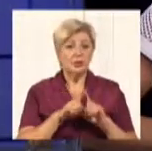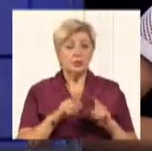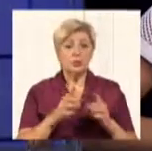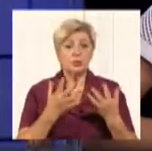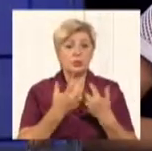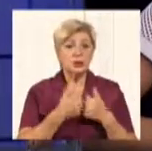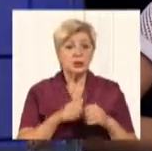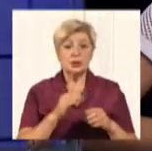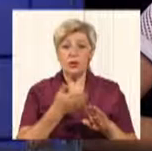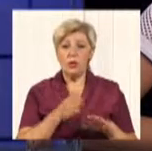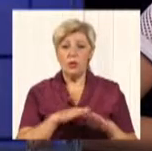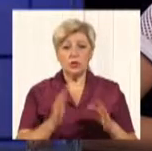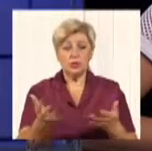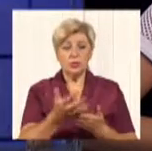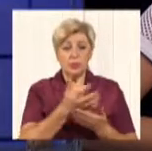насправді, важко зібрати,